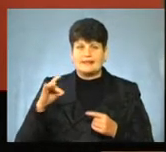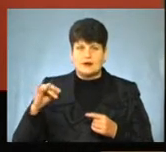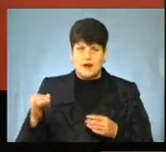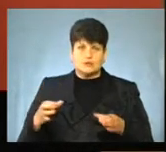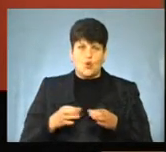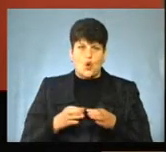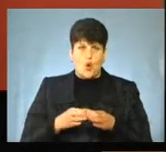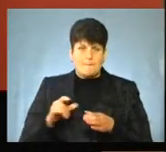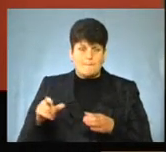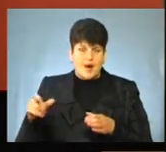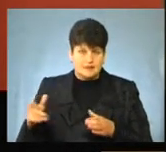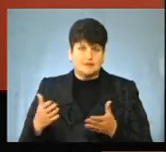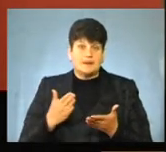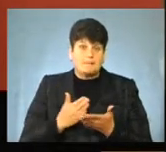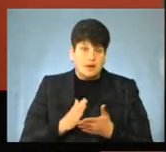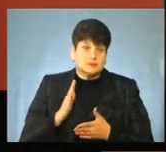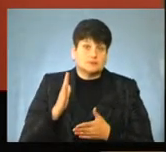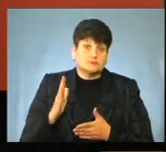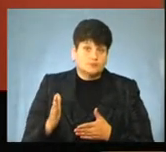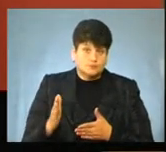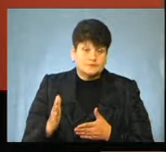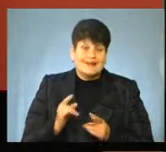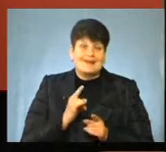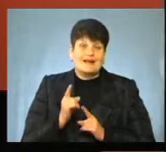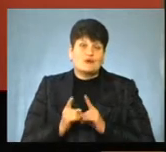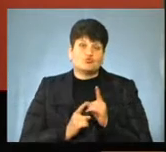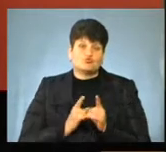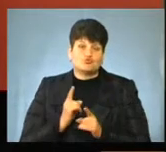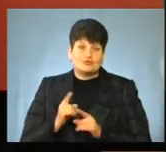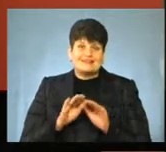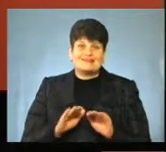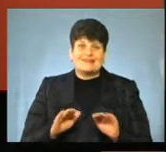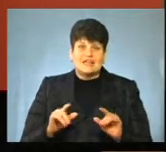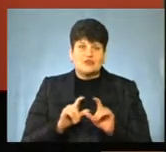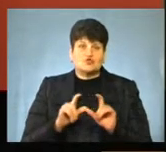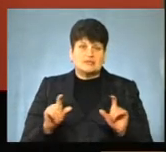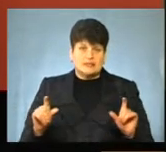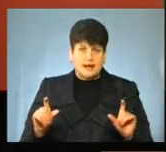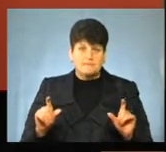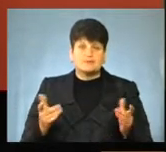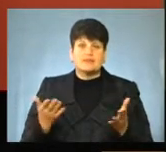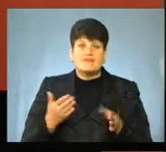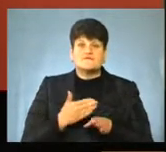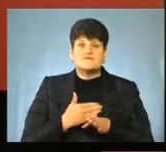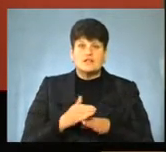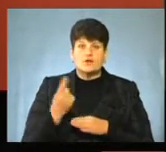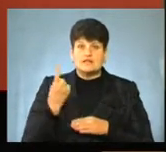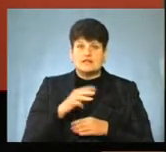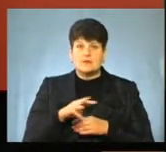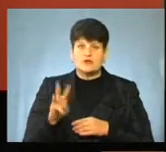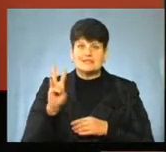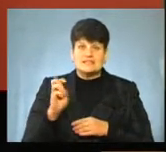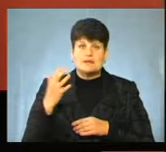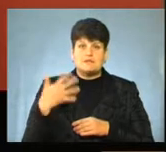де зараз має відбуватися реконструкція дитячого садка, на яку виділено 1 мільйон